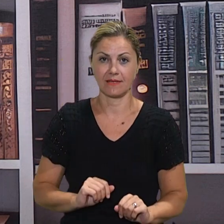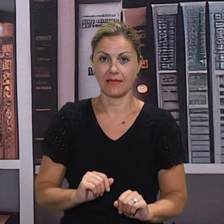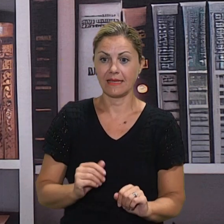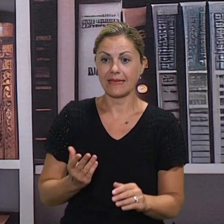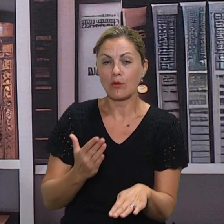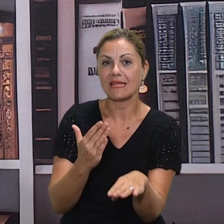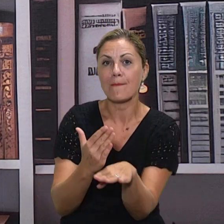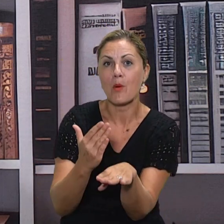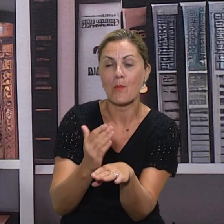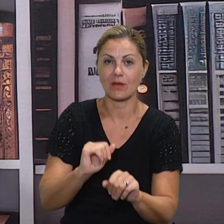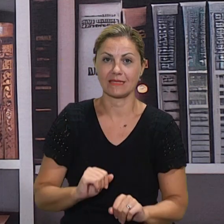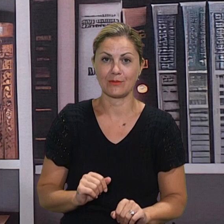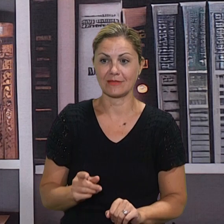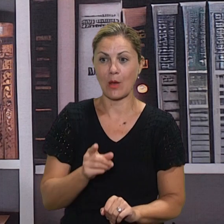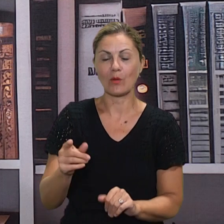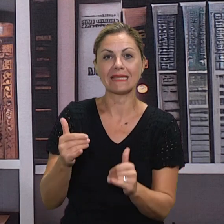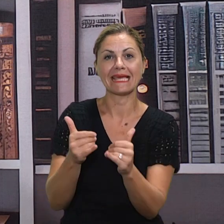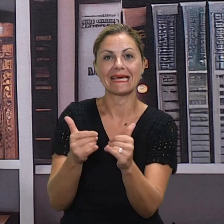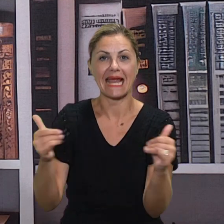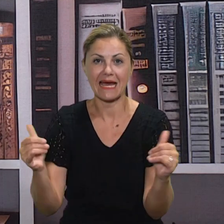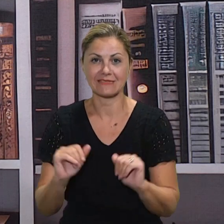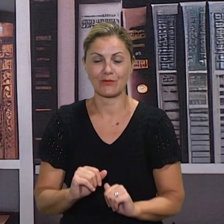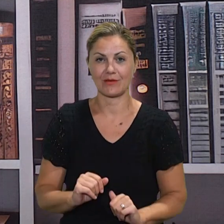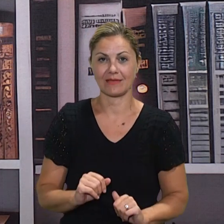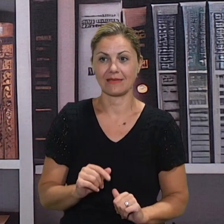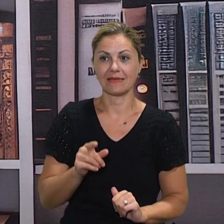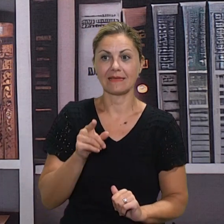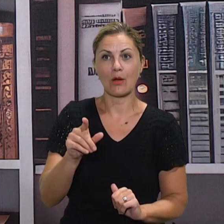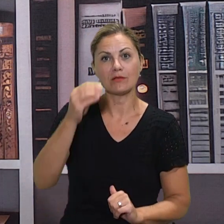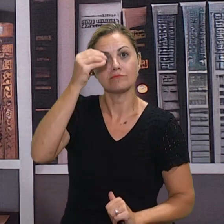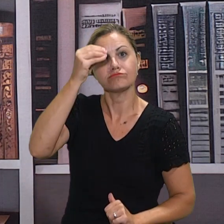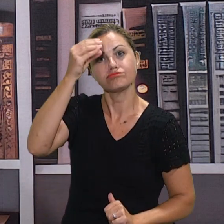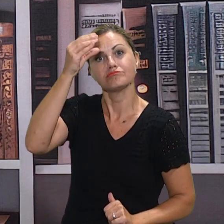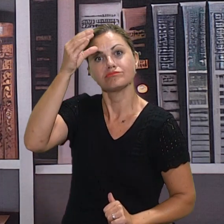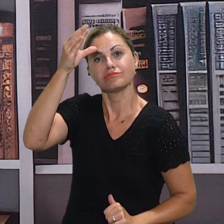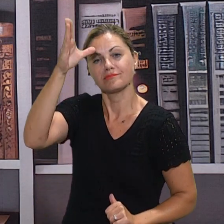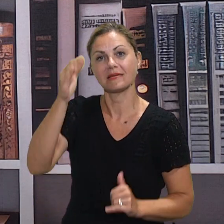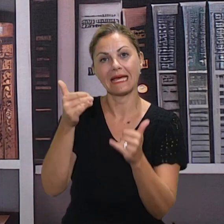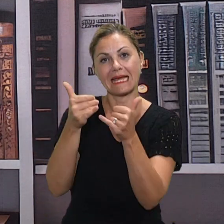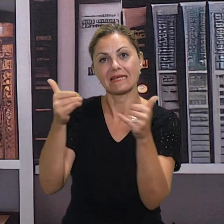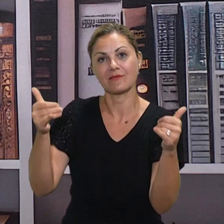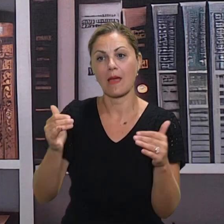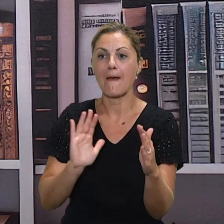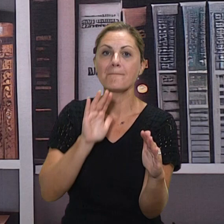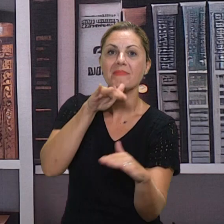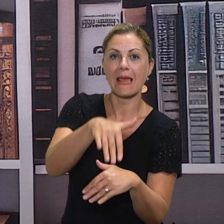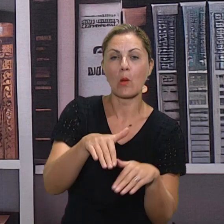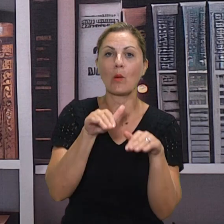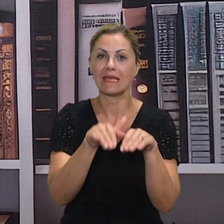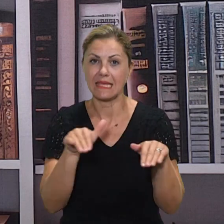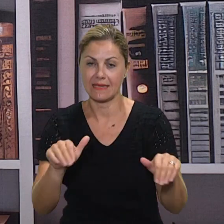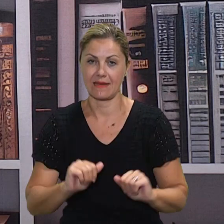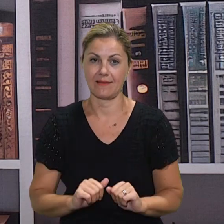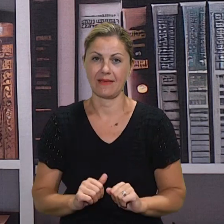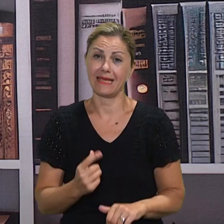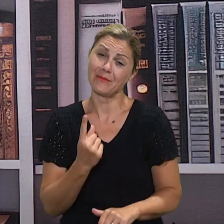pomagala stvarati kako bi djeci omogućili nešto novo, nekakva nova spoznanja. A to se naravno ide kroz igru, pošto se ipak radi